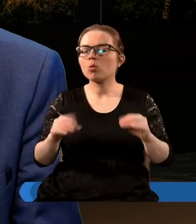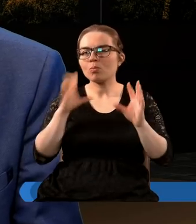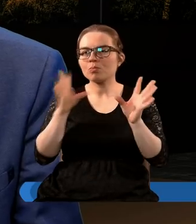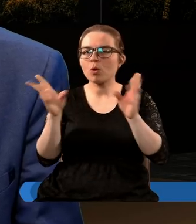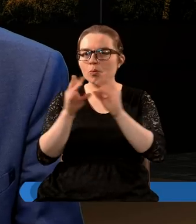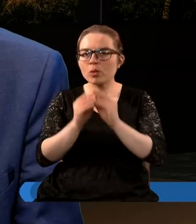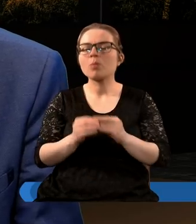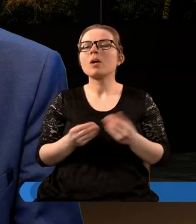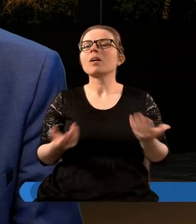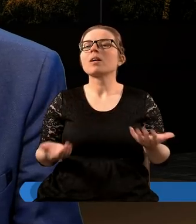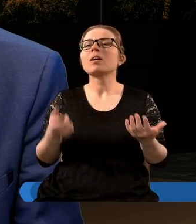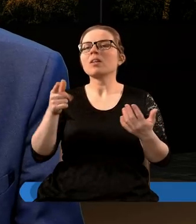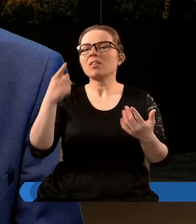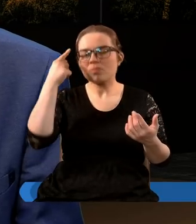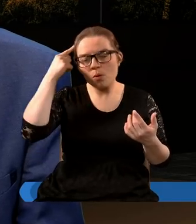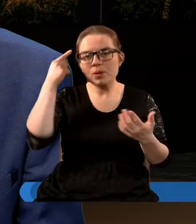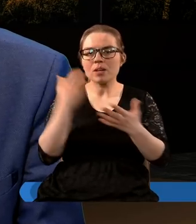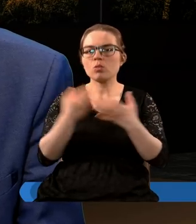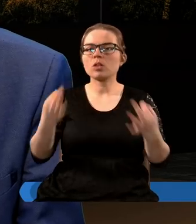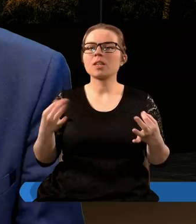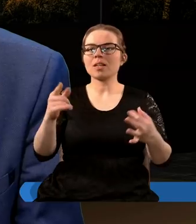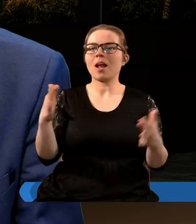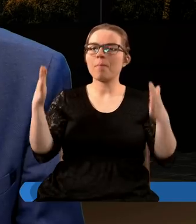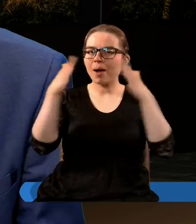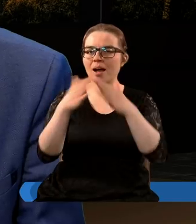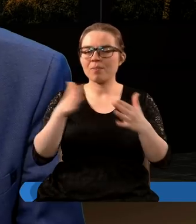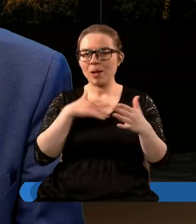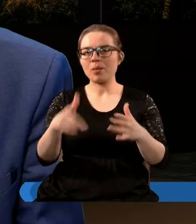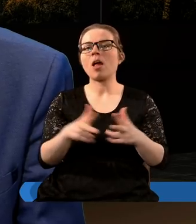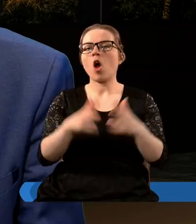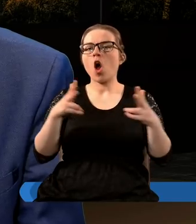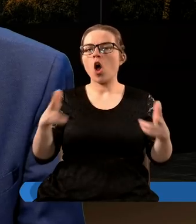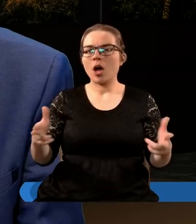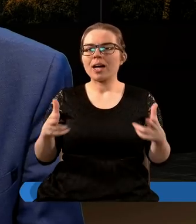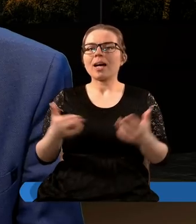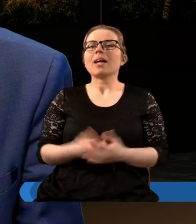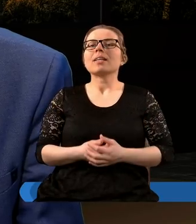prawda, to my właśnie wiemy i wspomnieliśmy dzisiaj, że papiestwo miało ten okres,